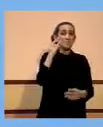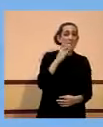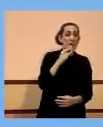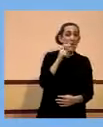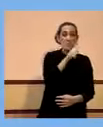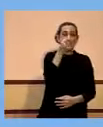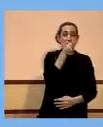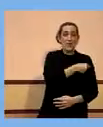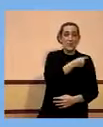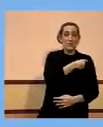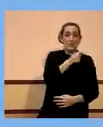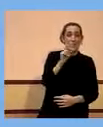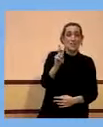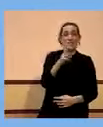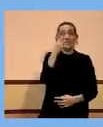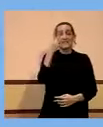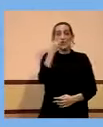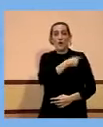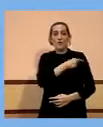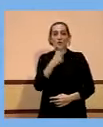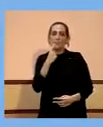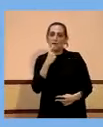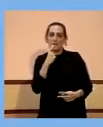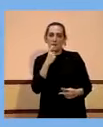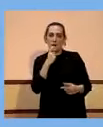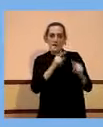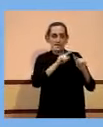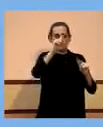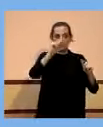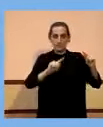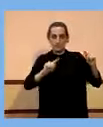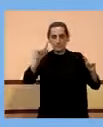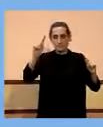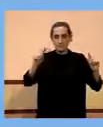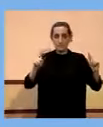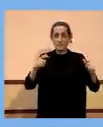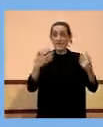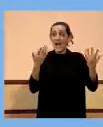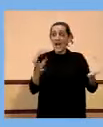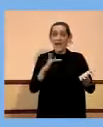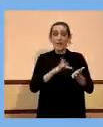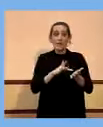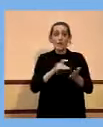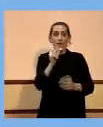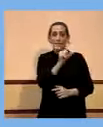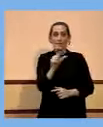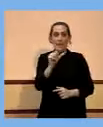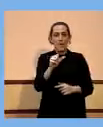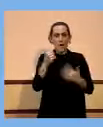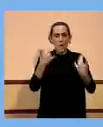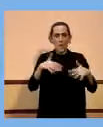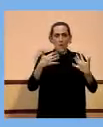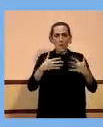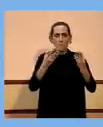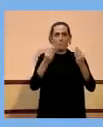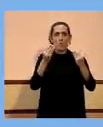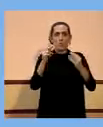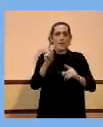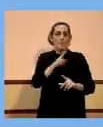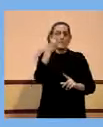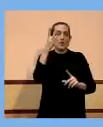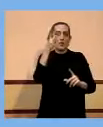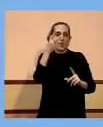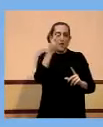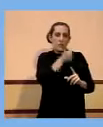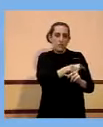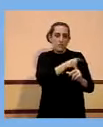dosis, en aquests vermells, que són les segones dosis. Ara estem en una setmana en què estem posant força segones dosis i la setmana